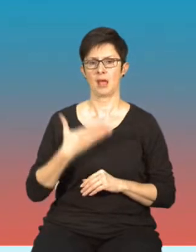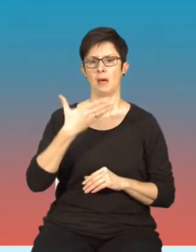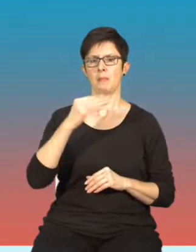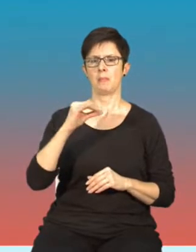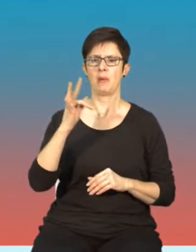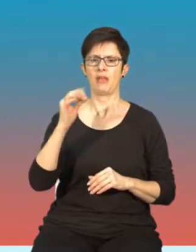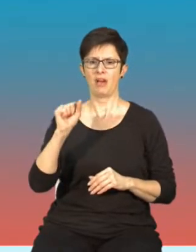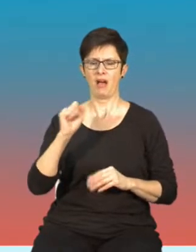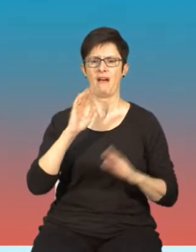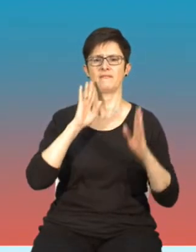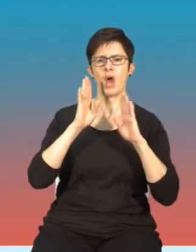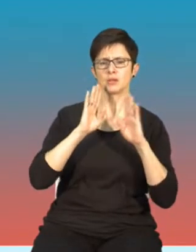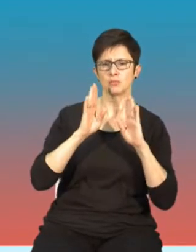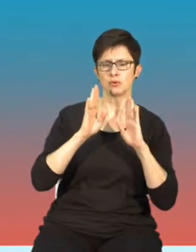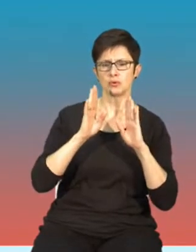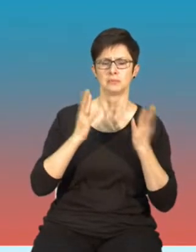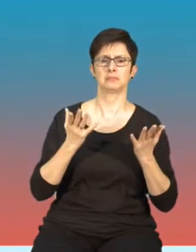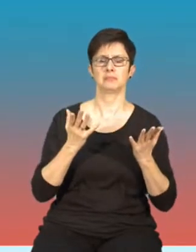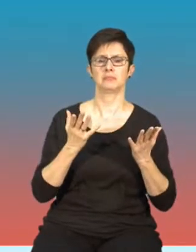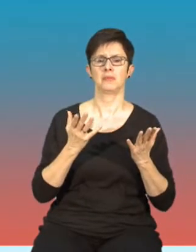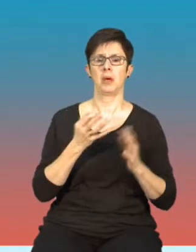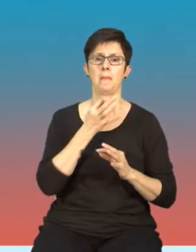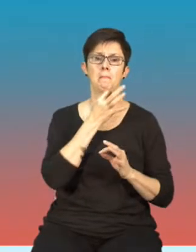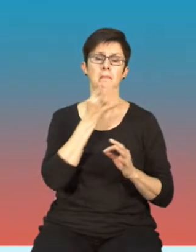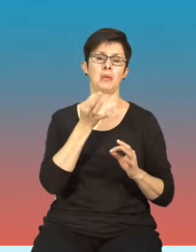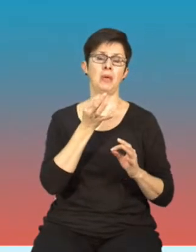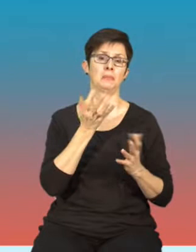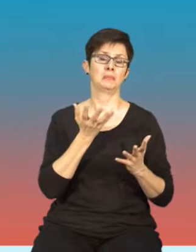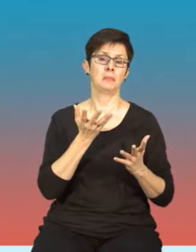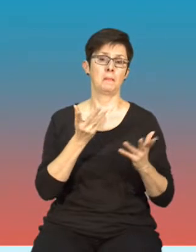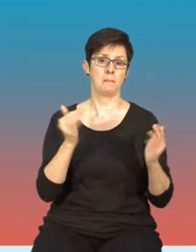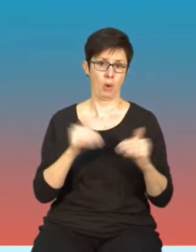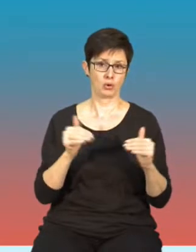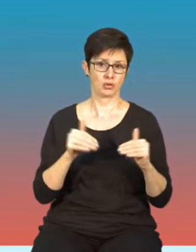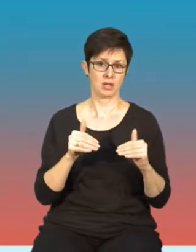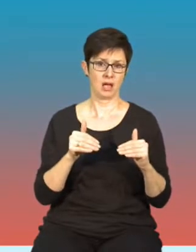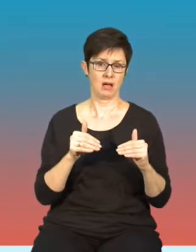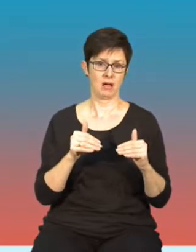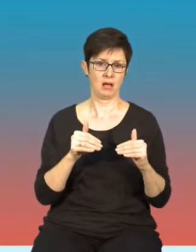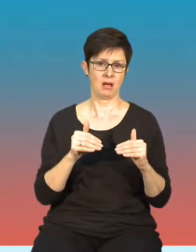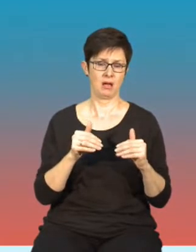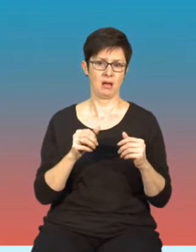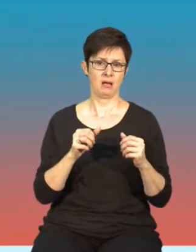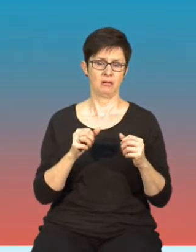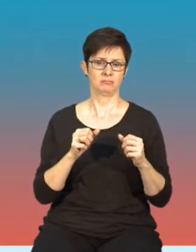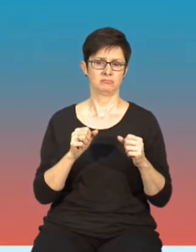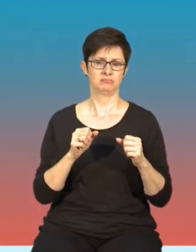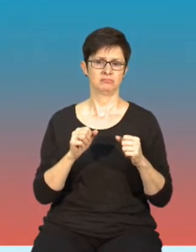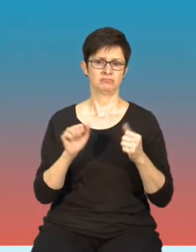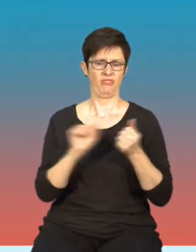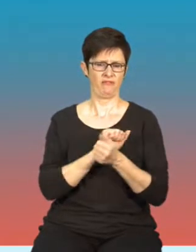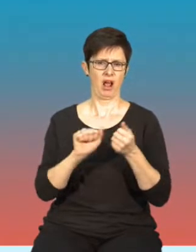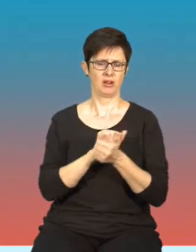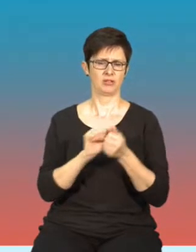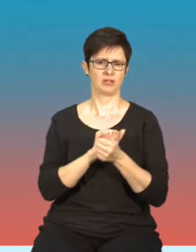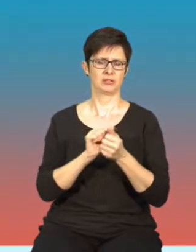pytanie brzmi, czy można zwalczać tam dezinformację? Oczywiście,